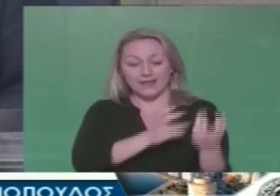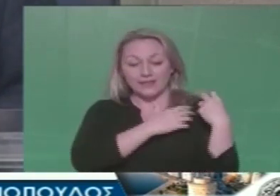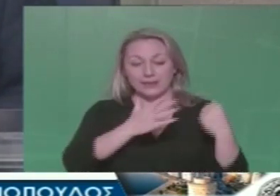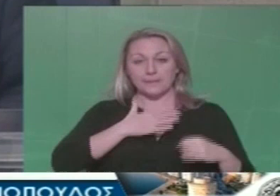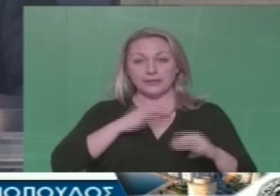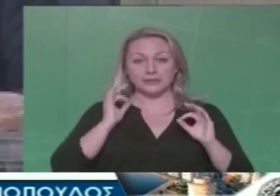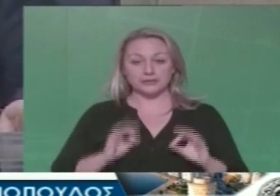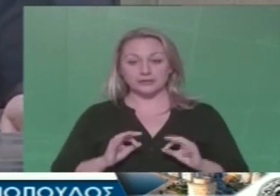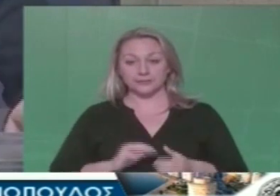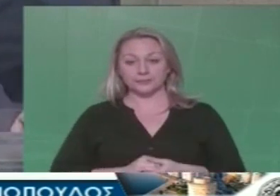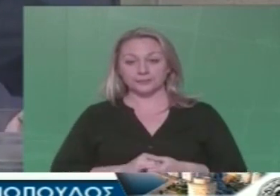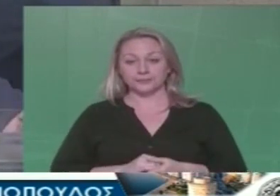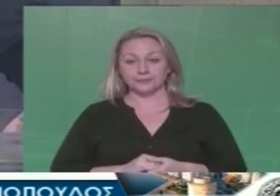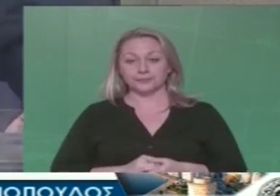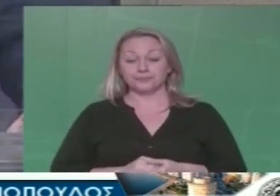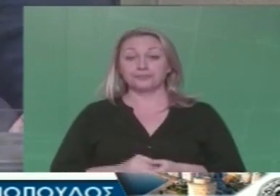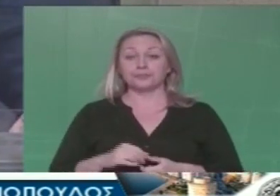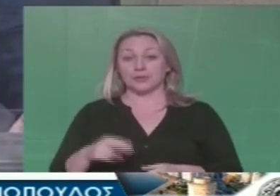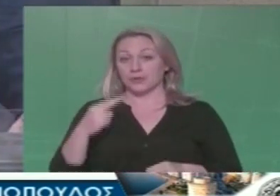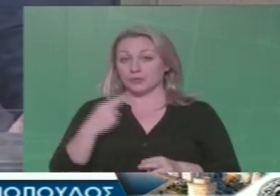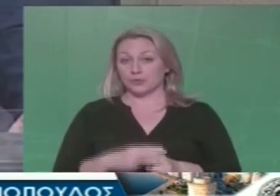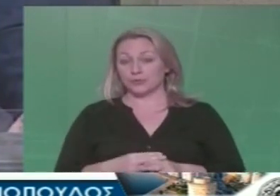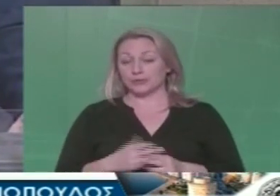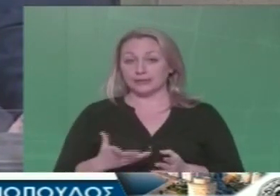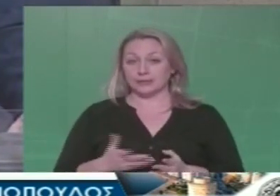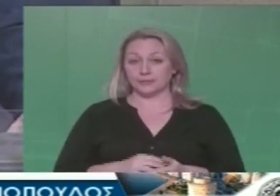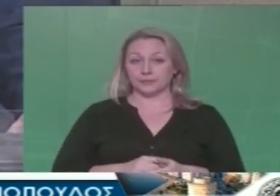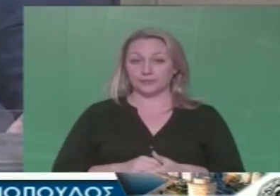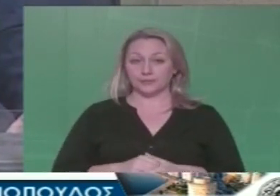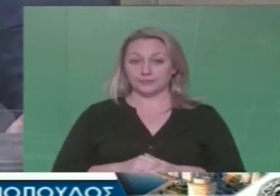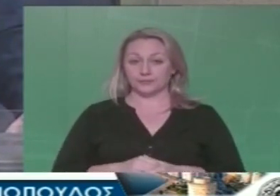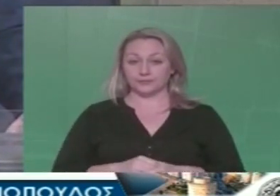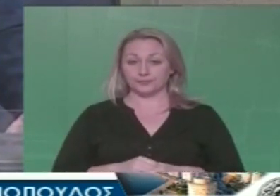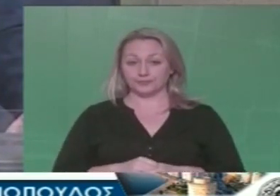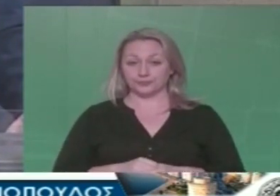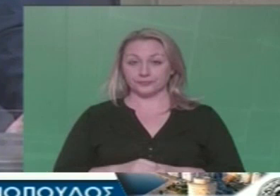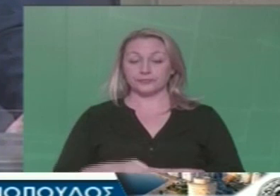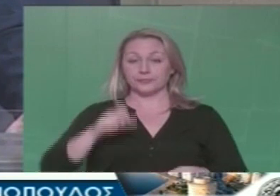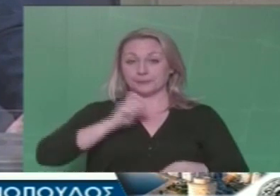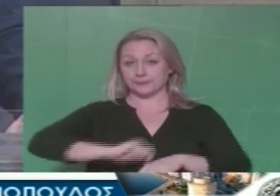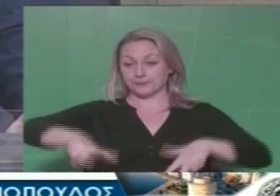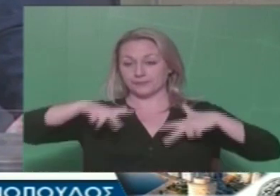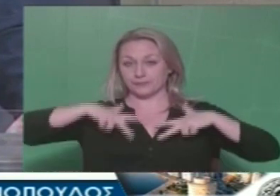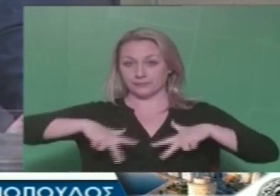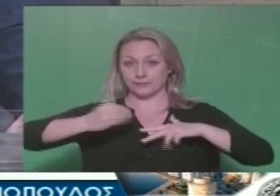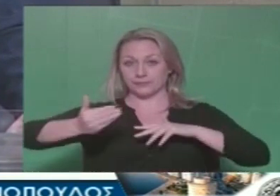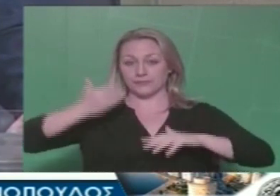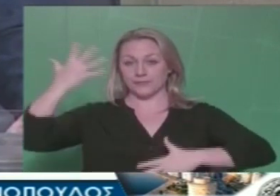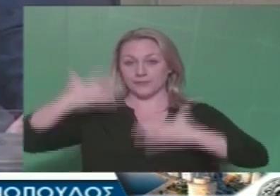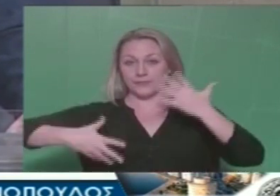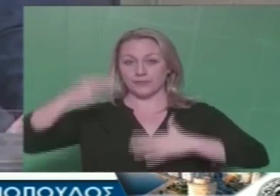αυτό. Είναι πολύ χαρακτηριστικό ότι αυτή τη στιγμή στο κρατικό προϋπολογισμό για τους Δήμους